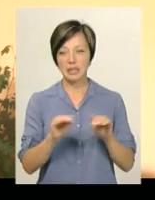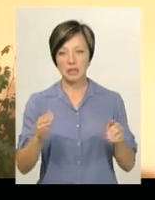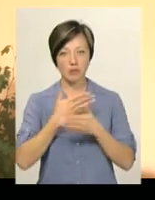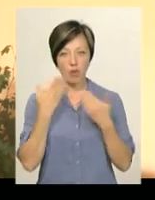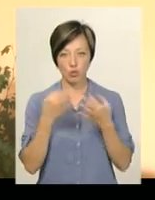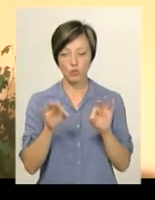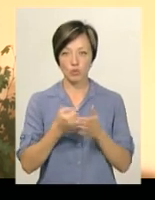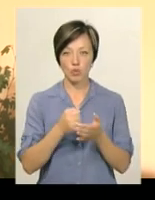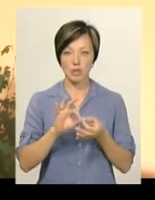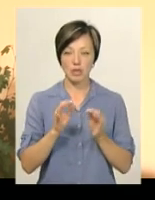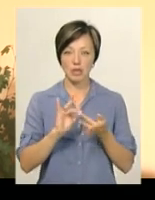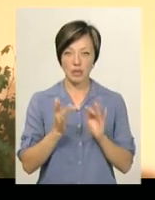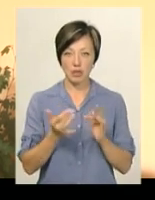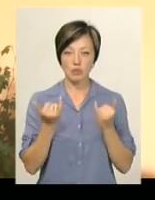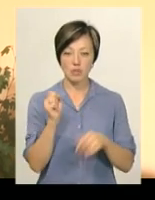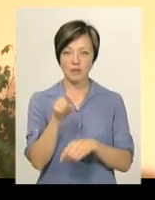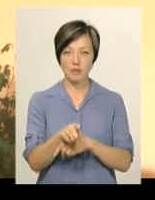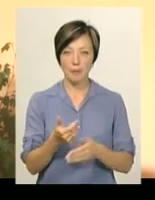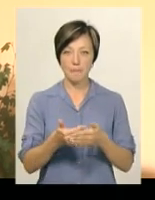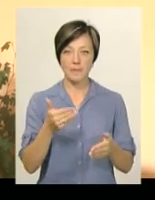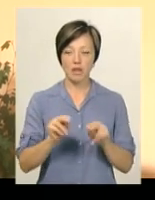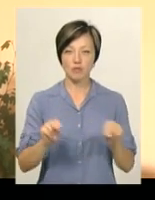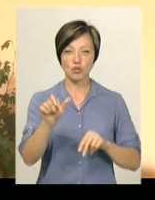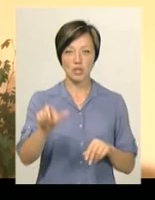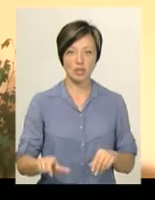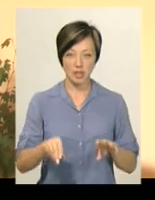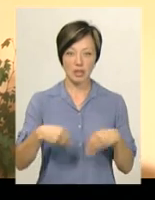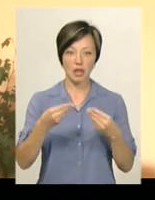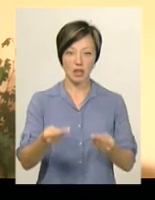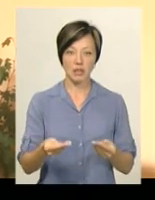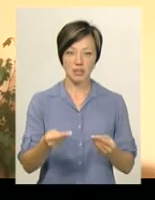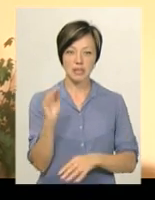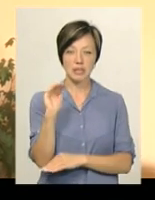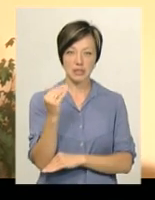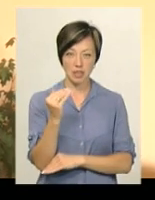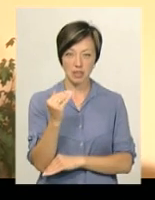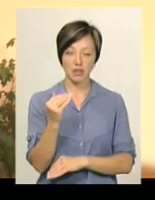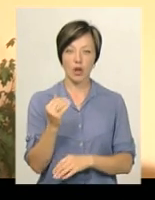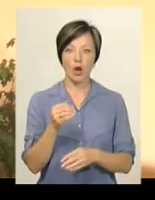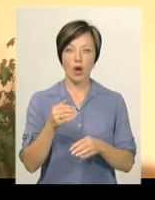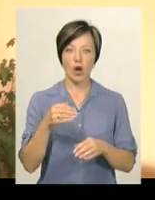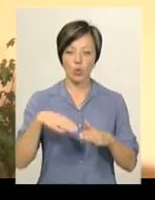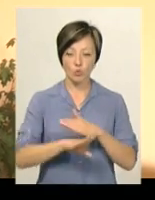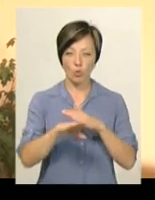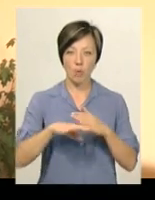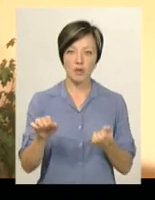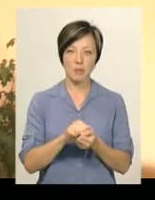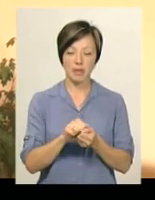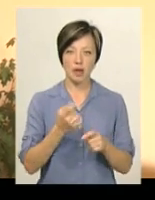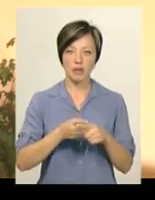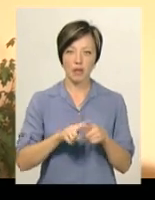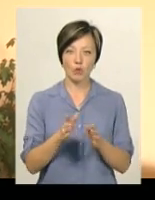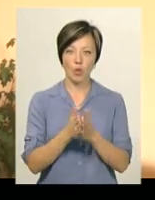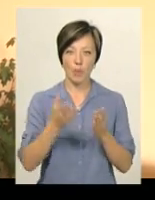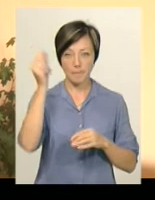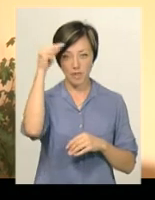доступу, сьогодні буде стояти завдання перед учителем надати дитині роздруковані матеріали даного